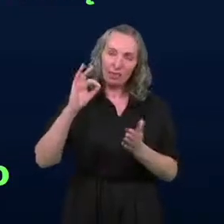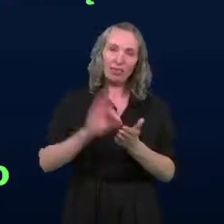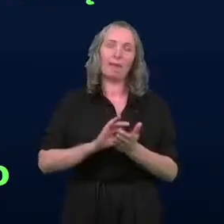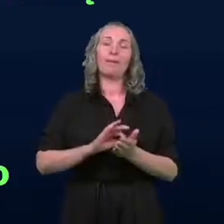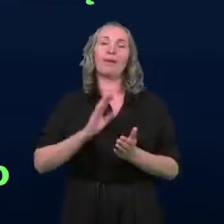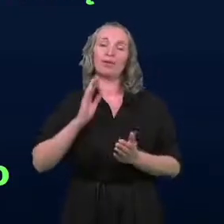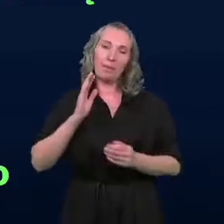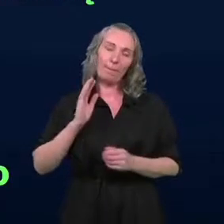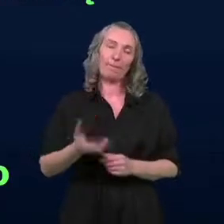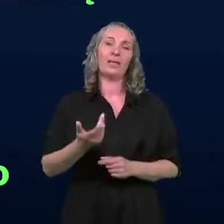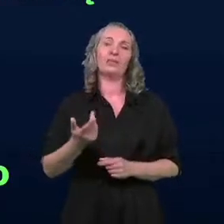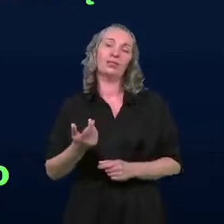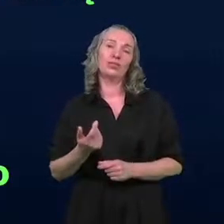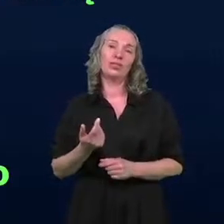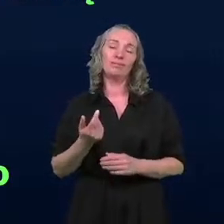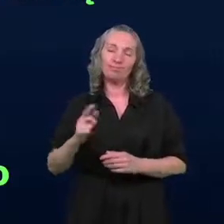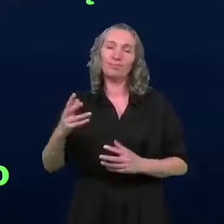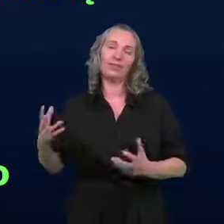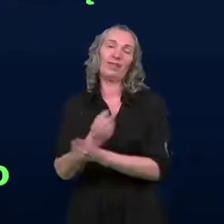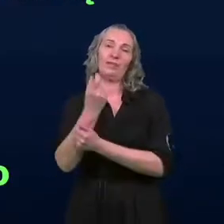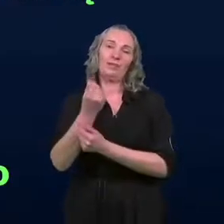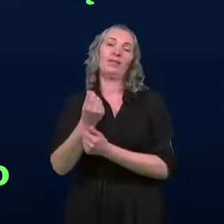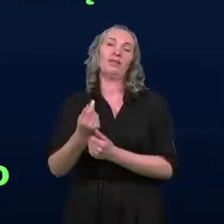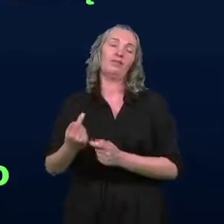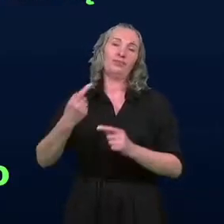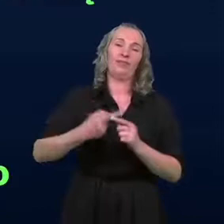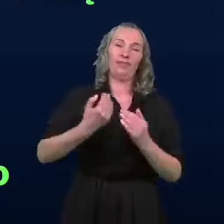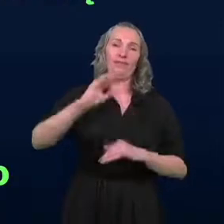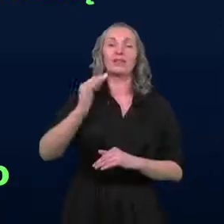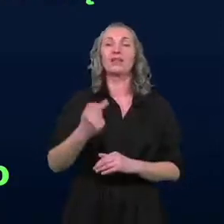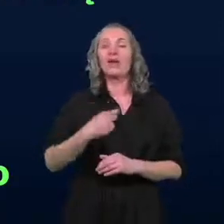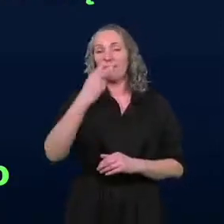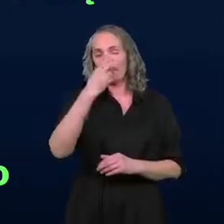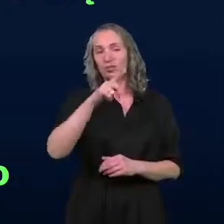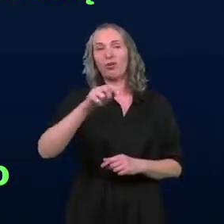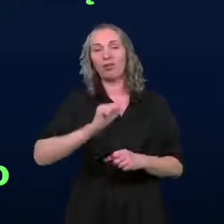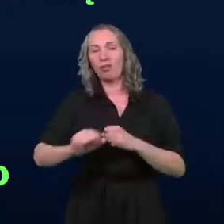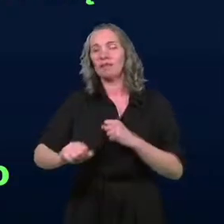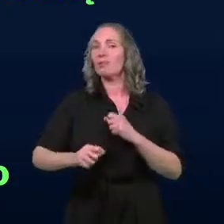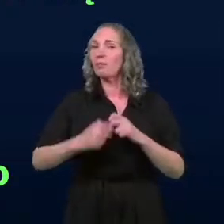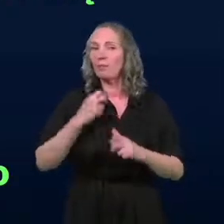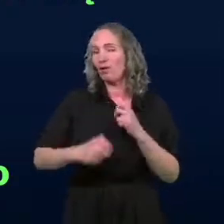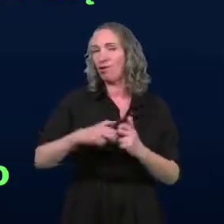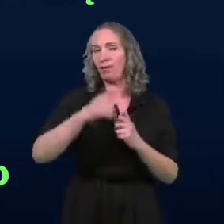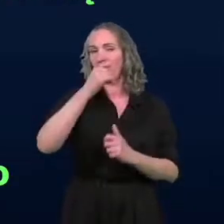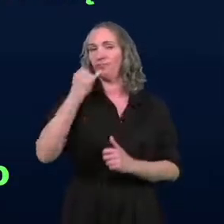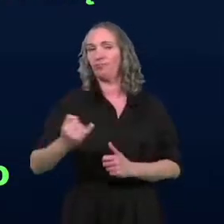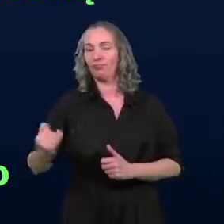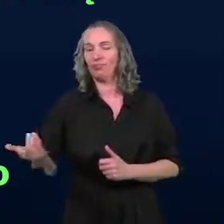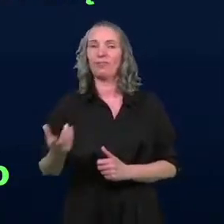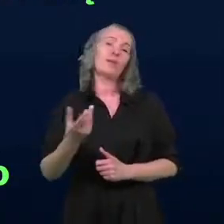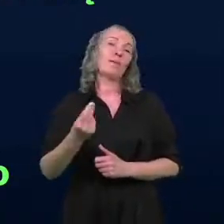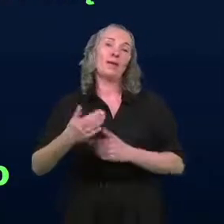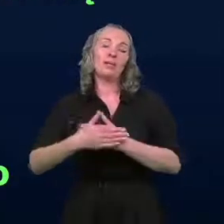te pieniądze na pewno znajdziemy. Bo widzimy jaki to jest duży problem. Bo po tej diagnozie, którą żeśmy